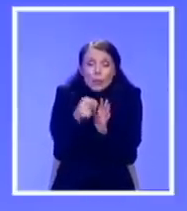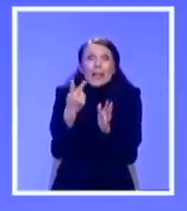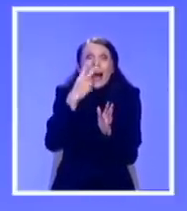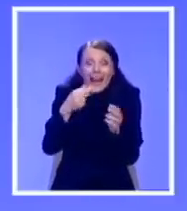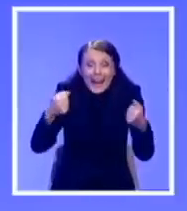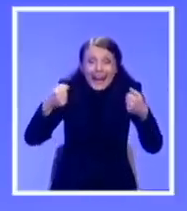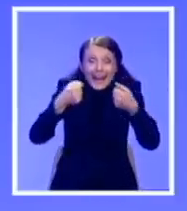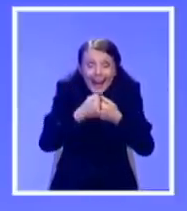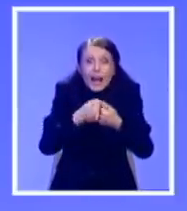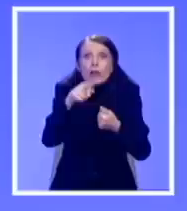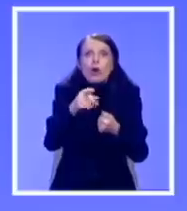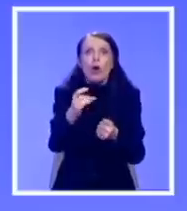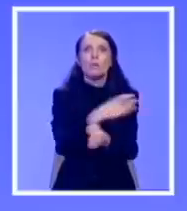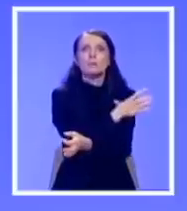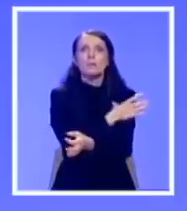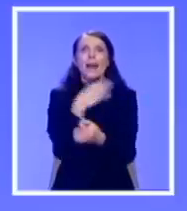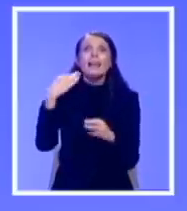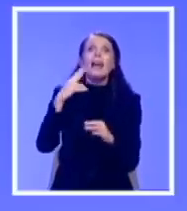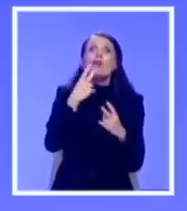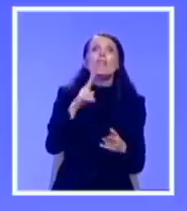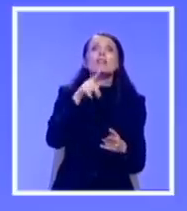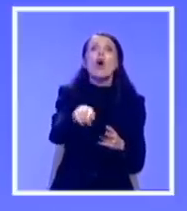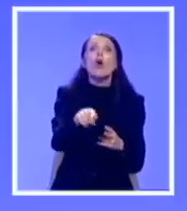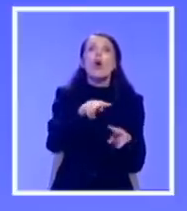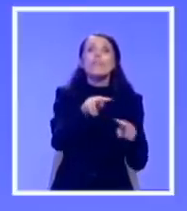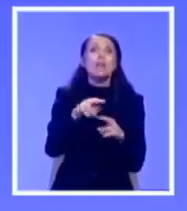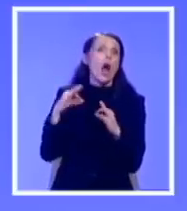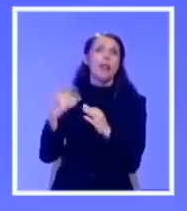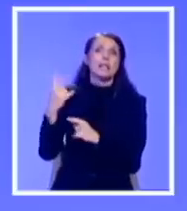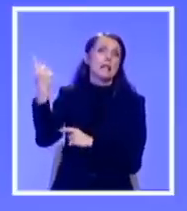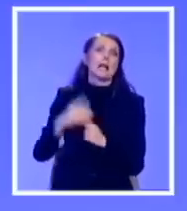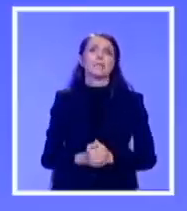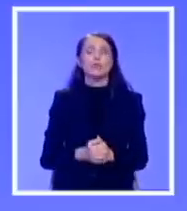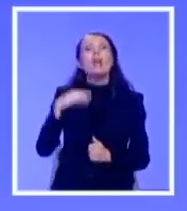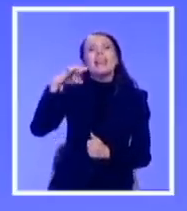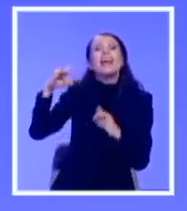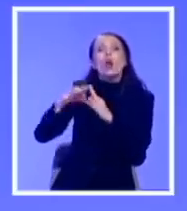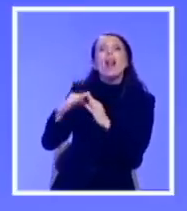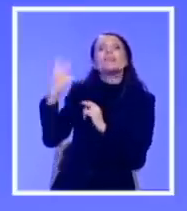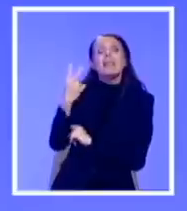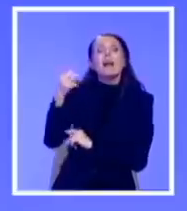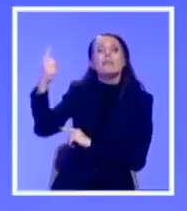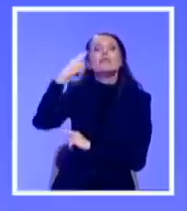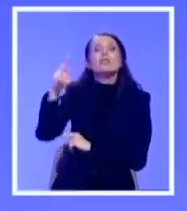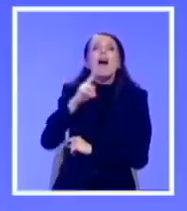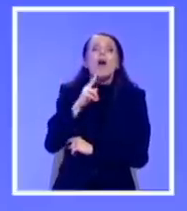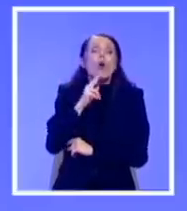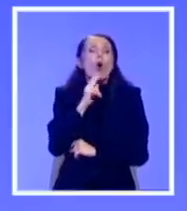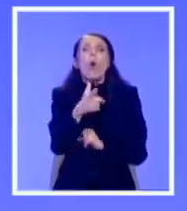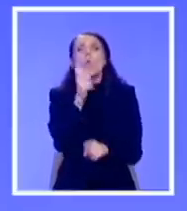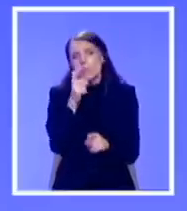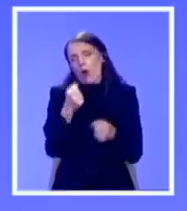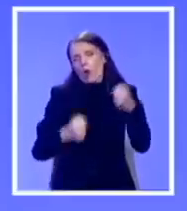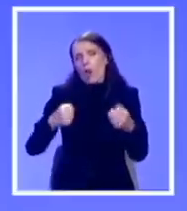je predsjednik Republike Srbije i predsjednik svih građana Aleksandar Vučić. Dakle, jedino Aleksandar Vučić zna ko je ubio staniku Gligorijević, mi to još uvek ne